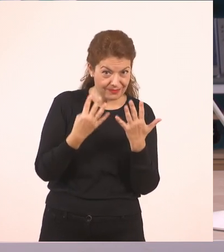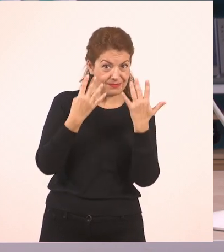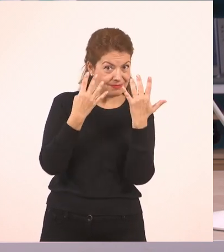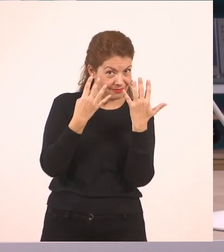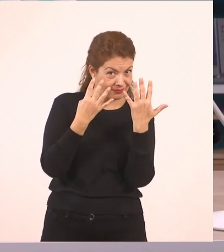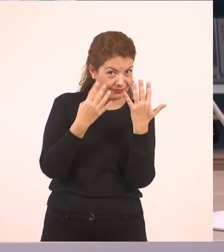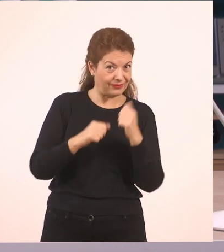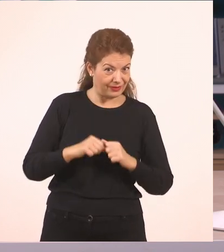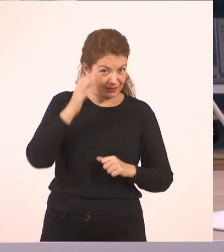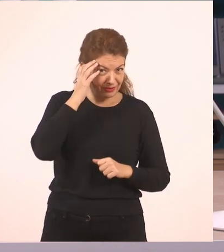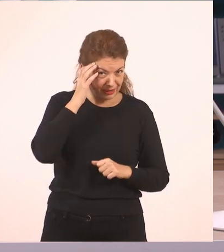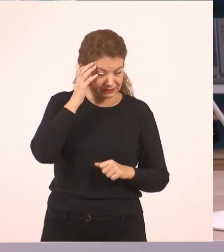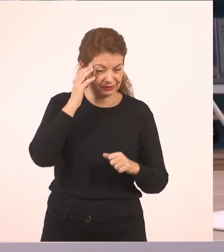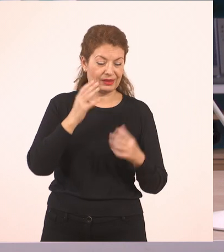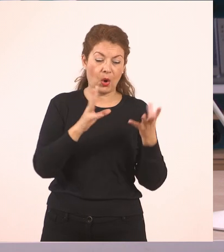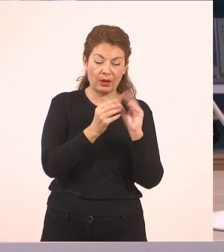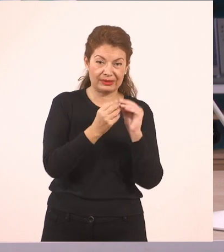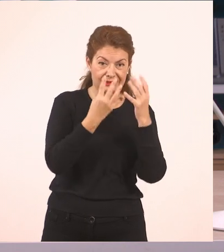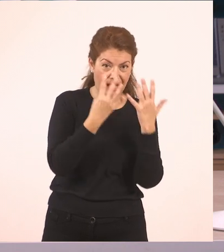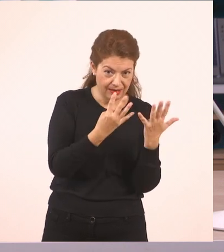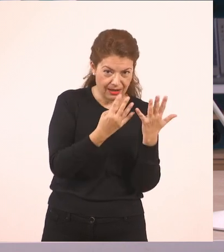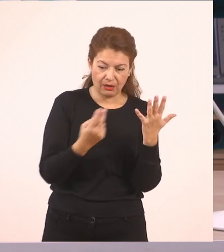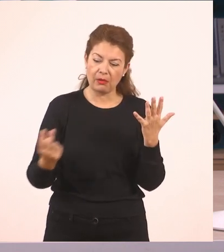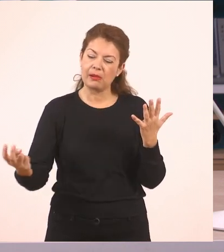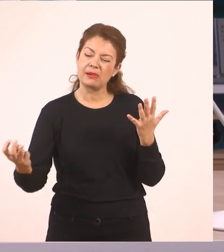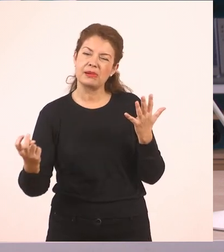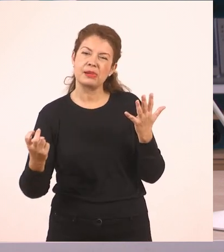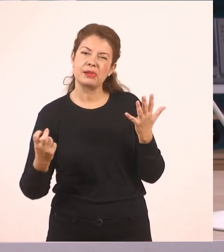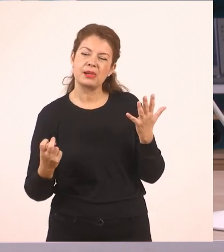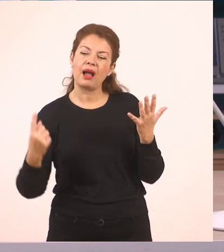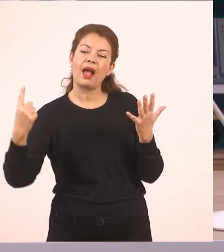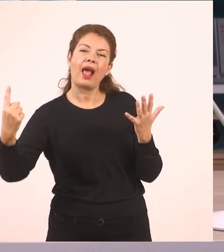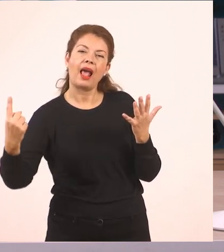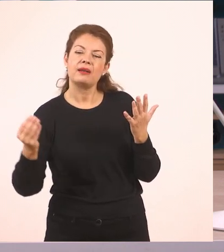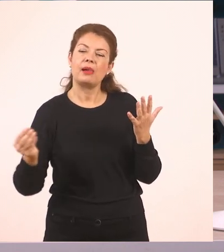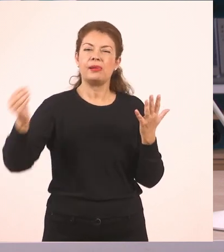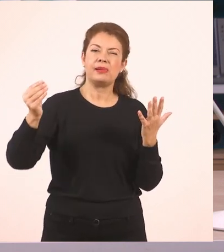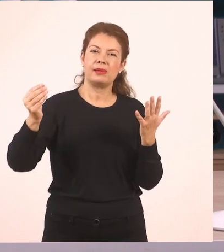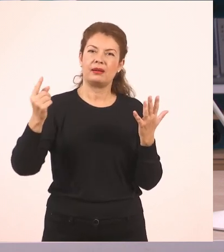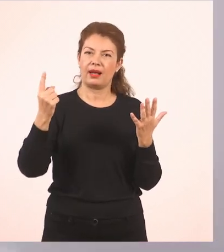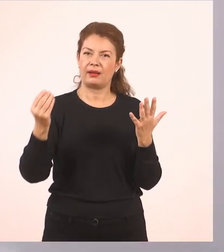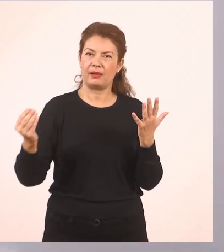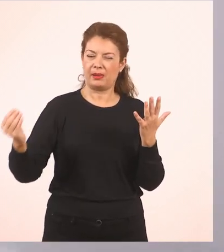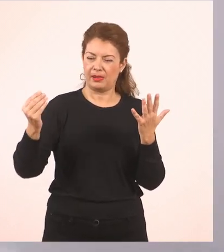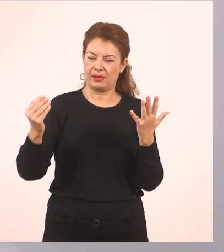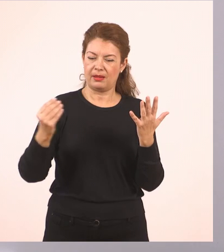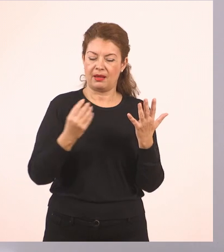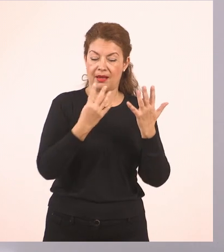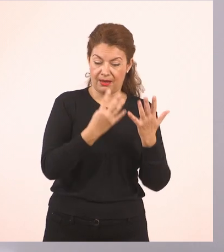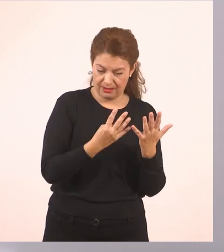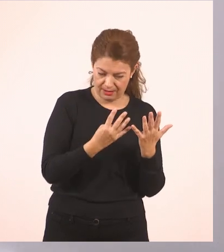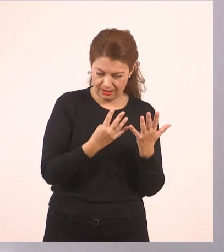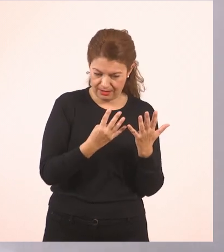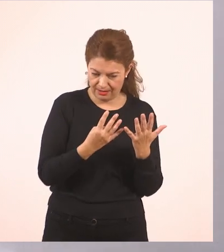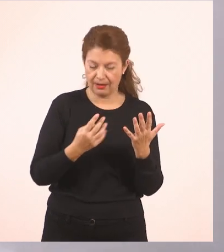στην άλλη. Και θα τσιμπήσω με αυτό μου το χεράκι τον τελευταίο μαρκαδώρο και θα έχω 5 στο έναν